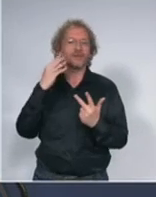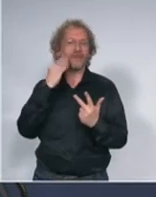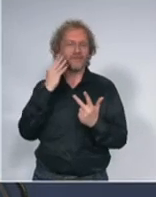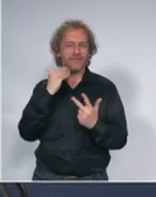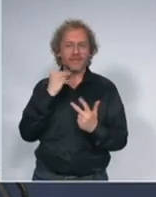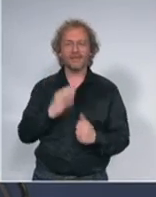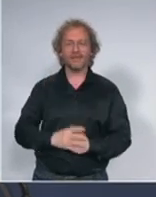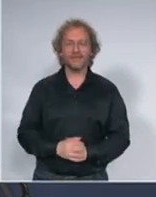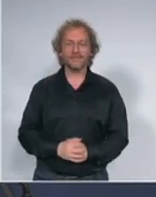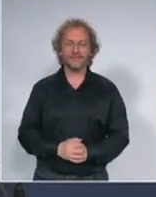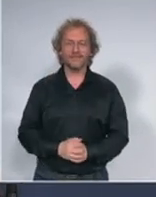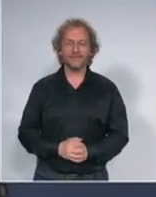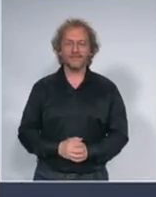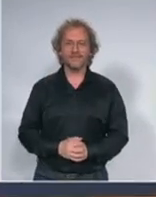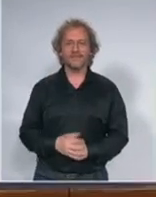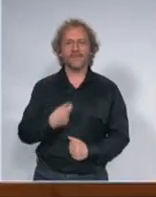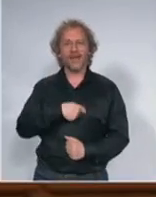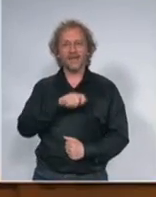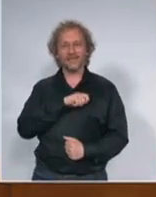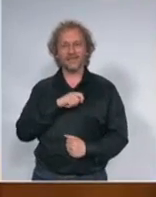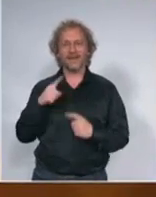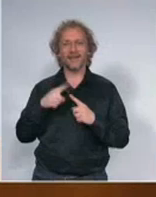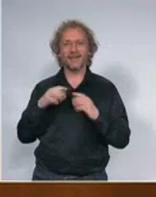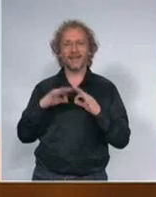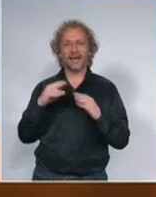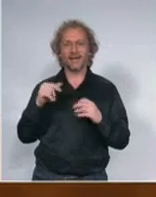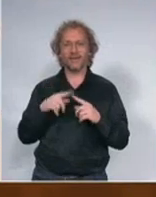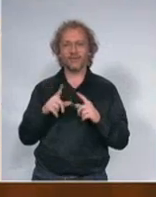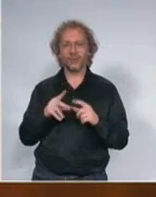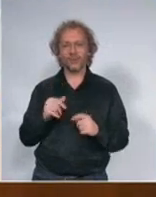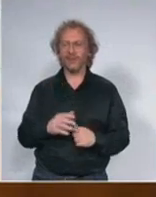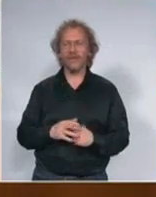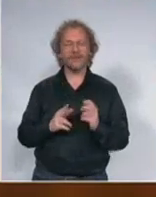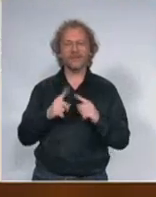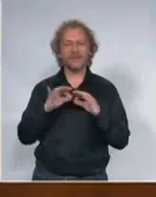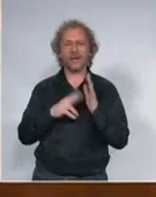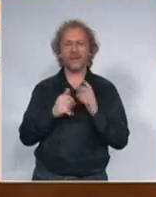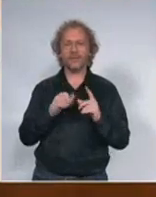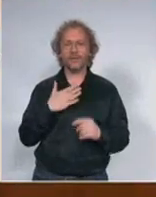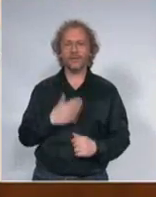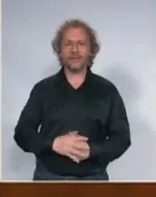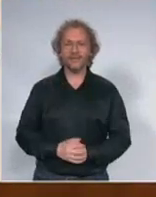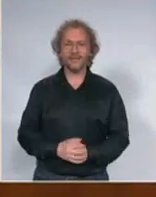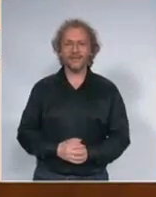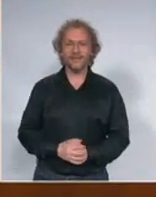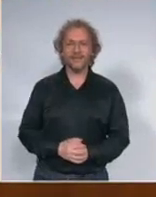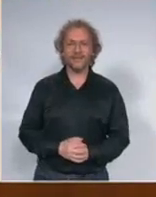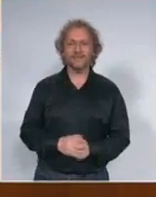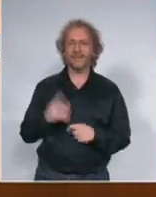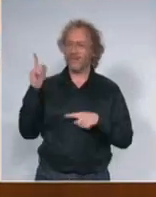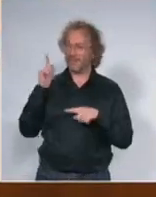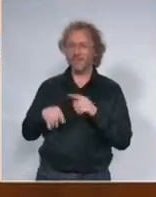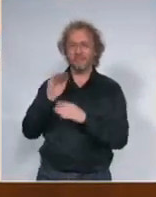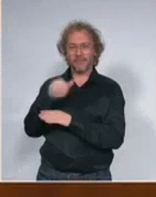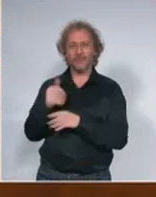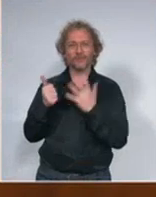izvolite agencija Tanjuka Kristina Maslarević Tanjuk Nakon zabrane građanima starijim od 65 godina